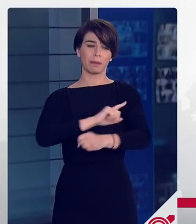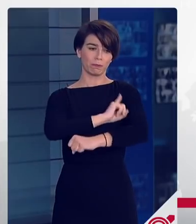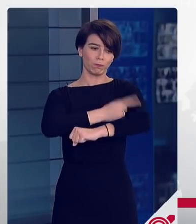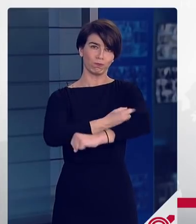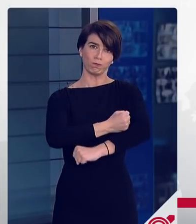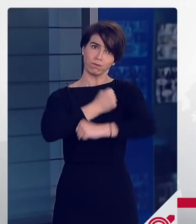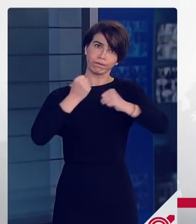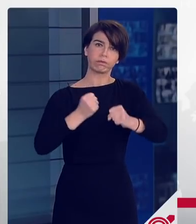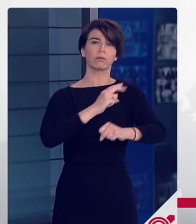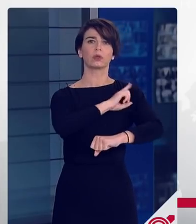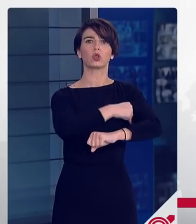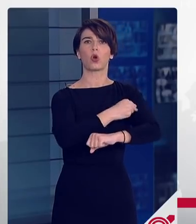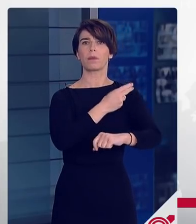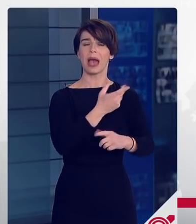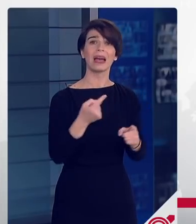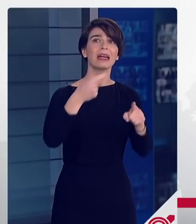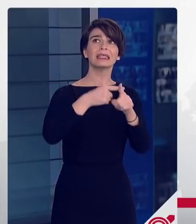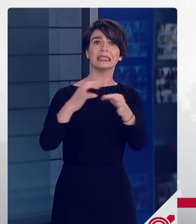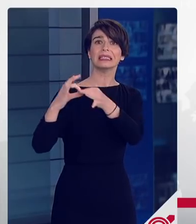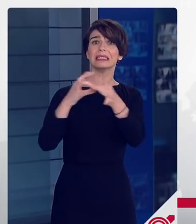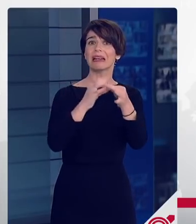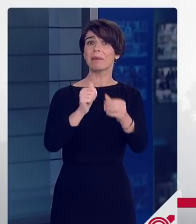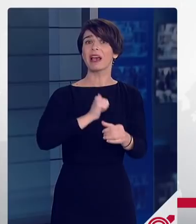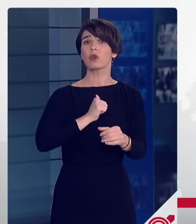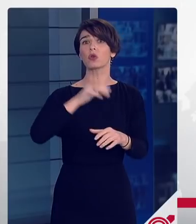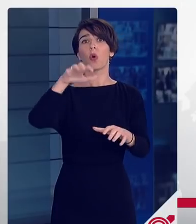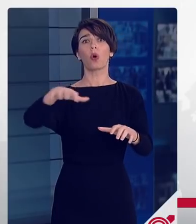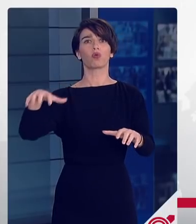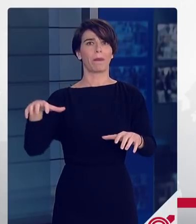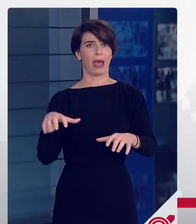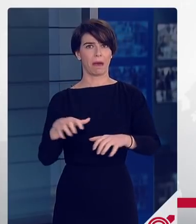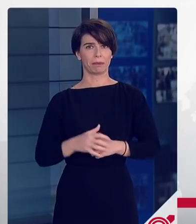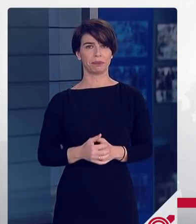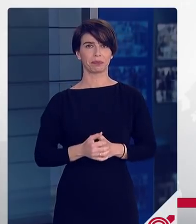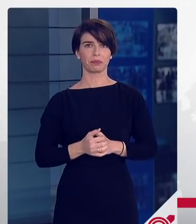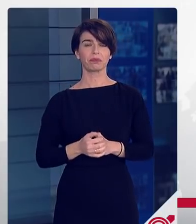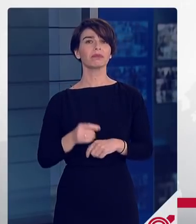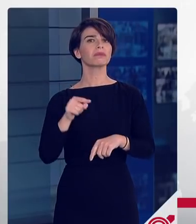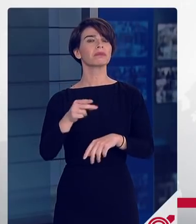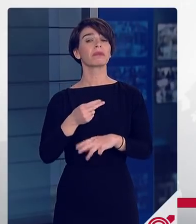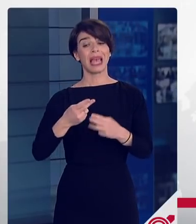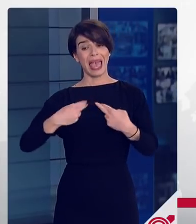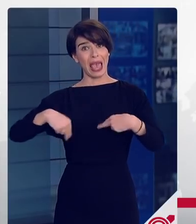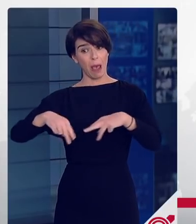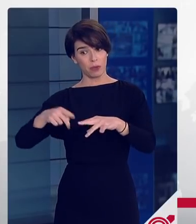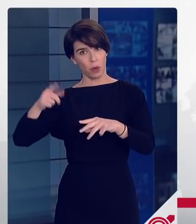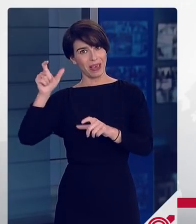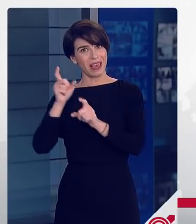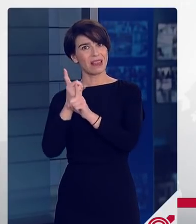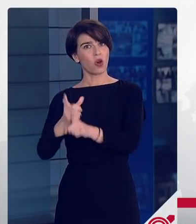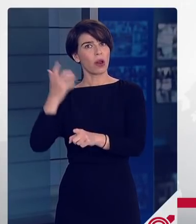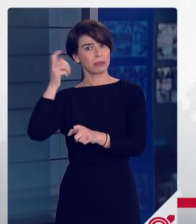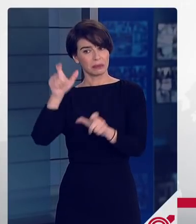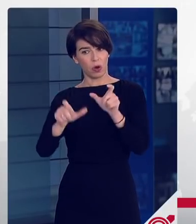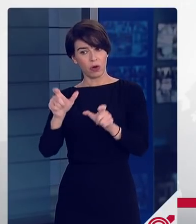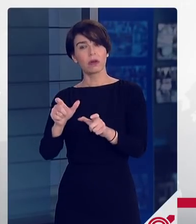Εθνικό Σύστημα Υγείας, όσο και στις συνεργασίες με τον ιδιωτικό τομέα. Παράλληλα, η Επιτροπή ομόφωνα καλεί τους